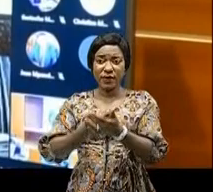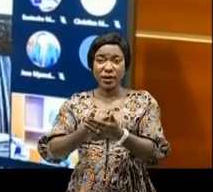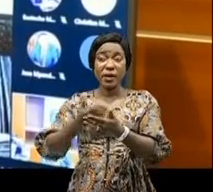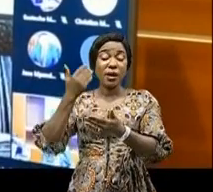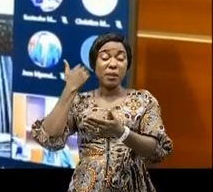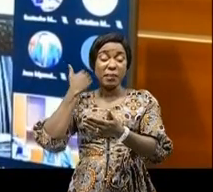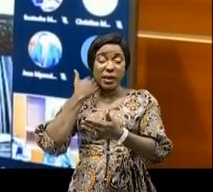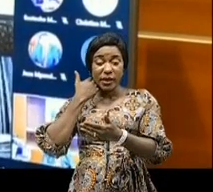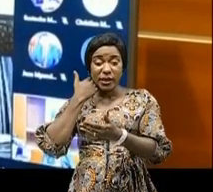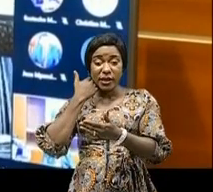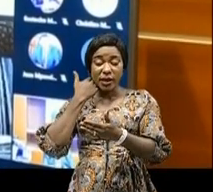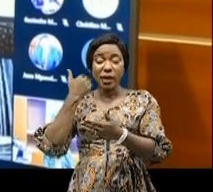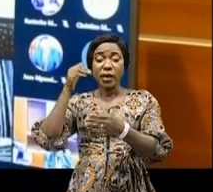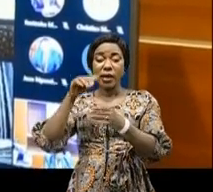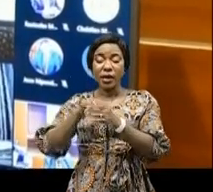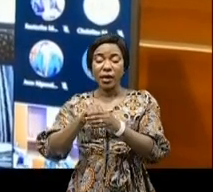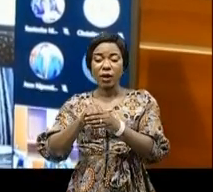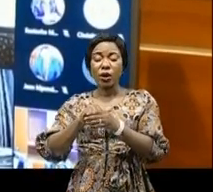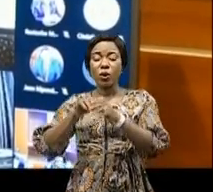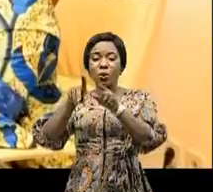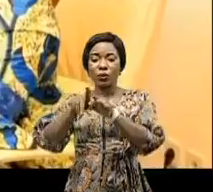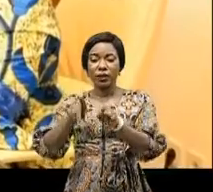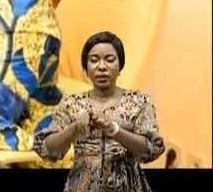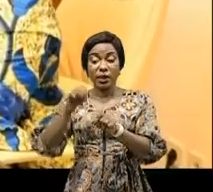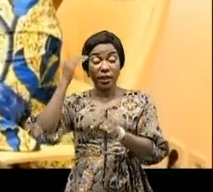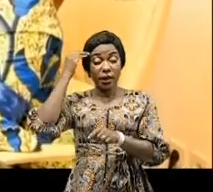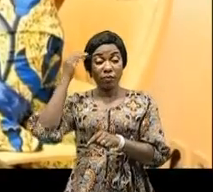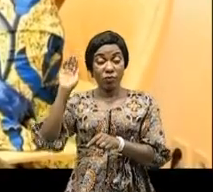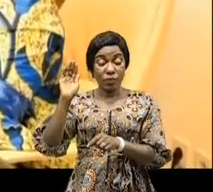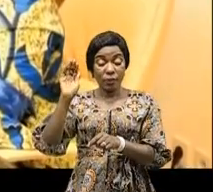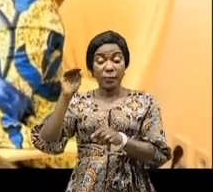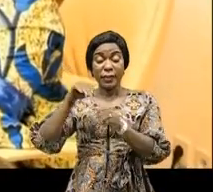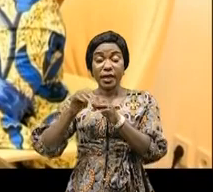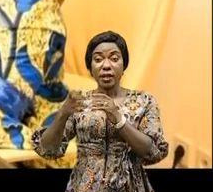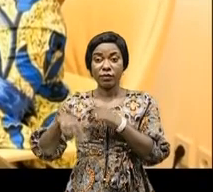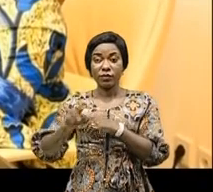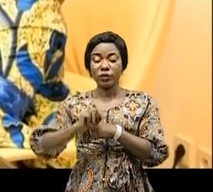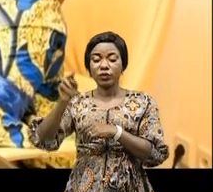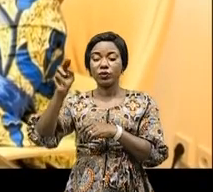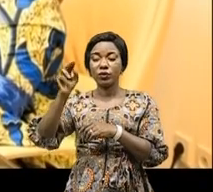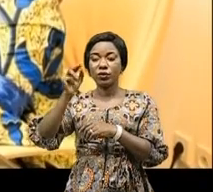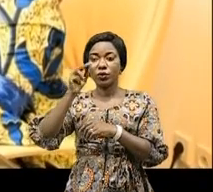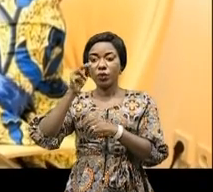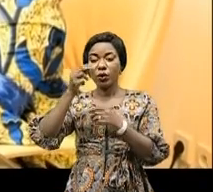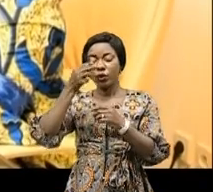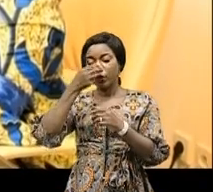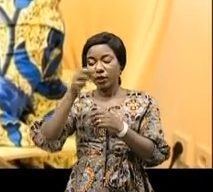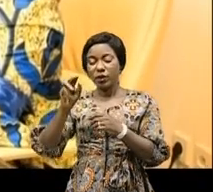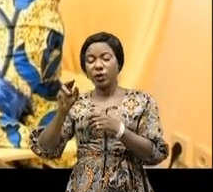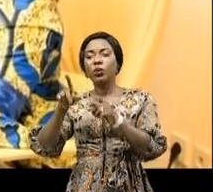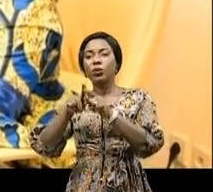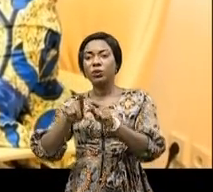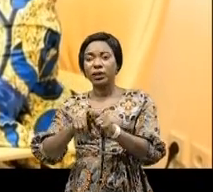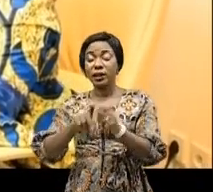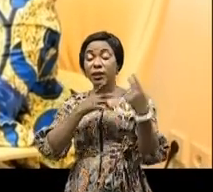avuricebola dans l'aire de santé des bouts de silisone de santé des bénis dans la province du Nord qui vaut les cumuls des cas depuis le 8